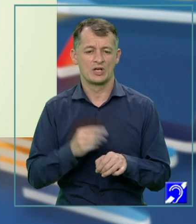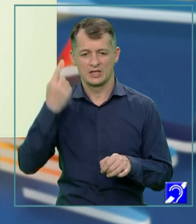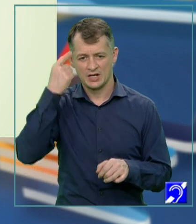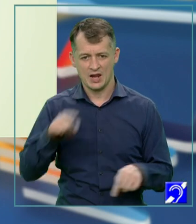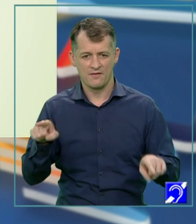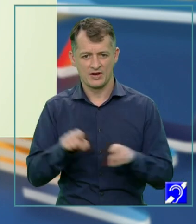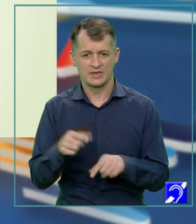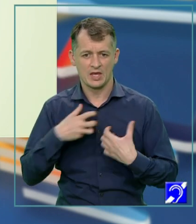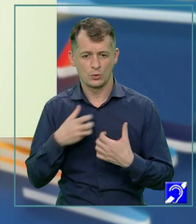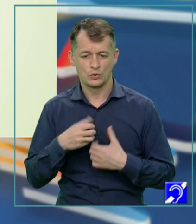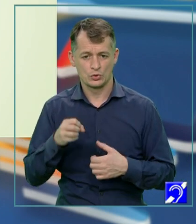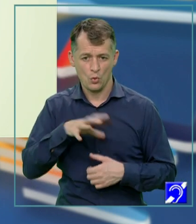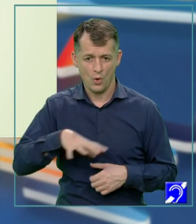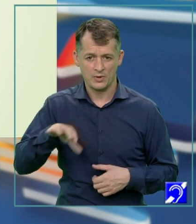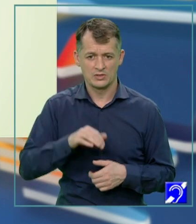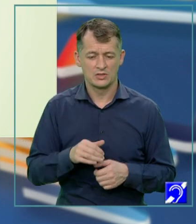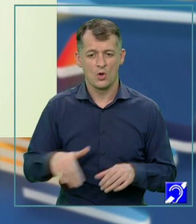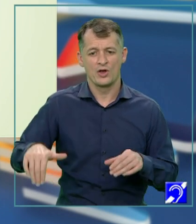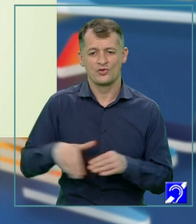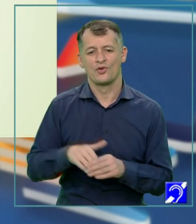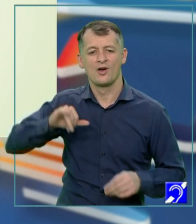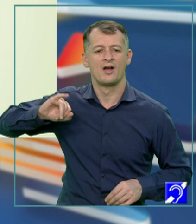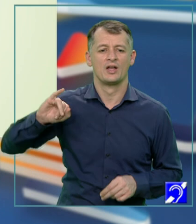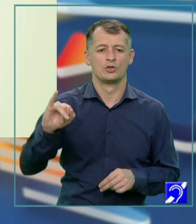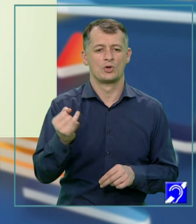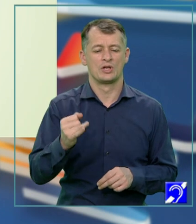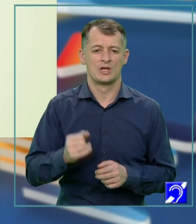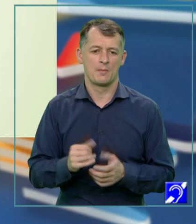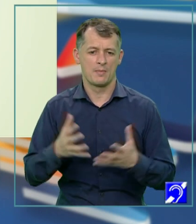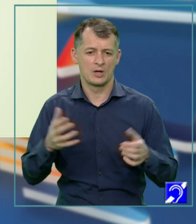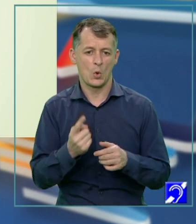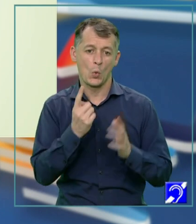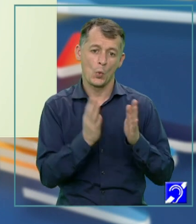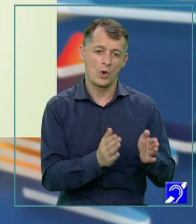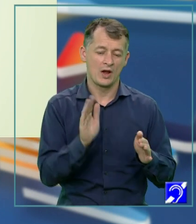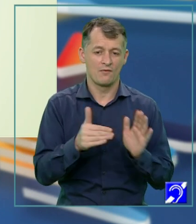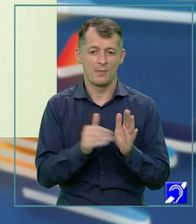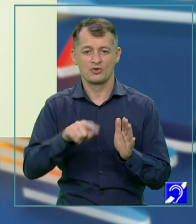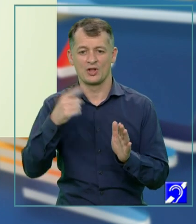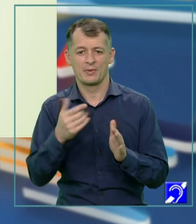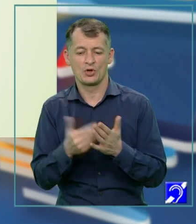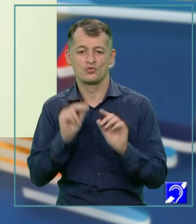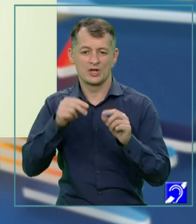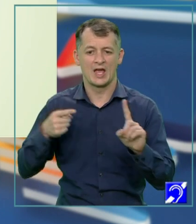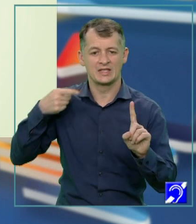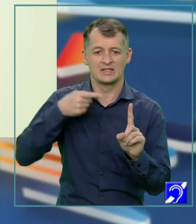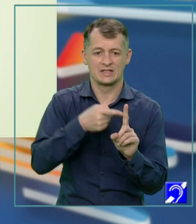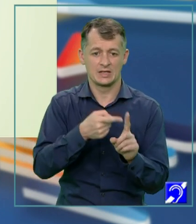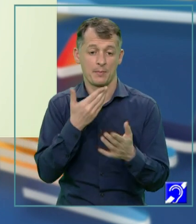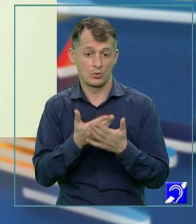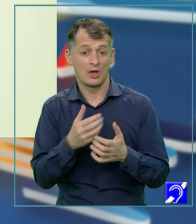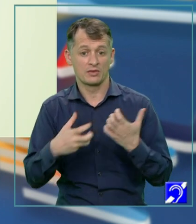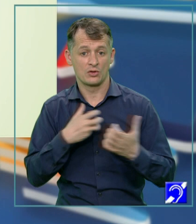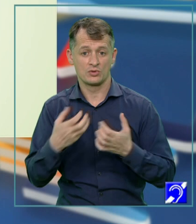Teatrul și umanitatea s-au angajat într-o călătorie lungă. Unul are nevoie de celălalt pentru a ajunge la țintă. Dar, pentru ca